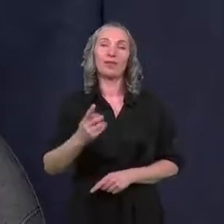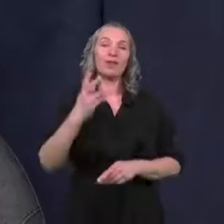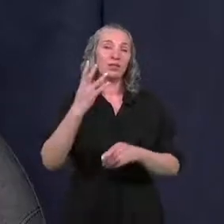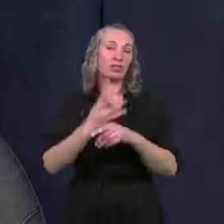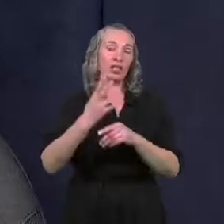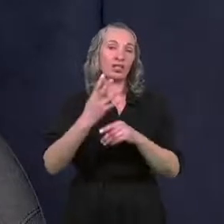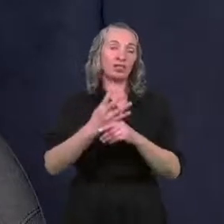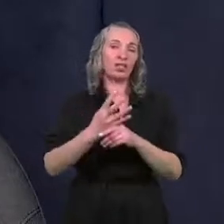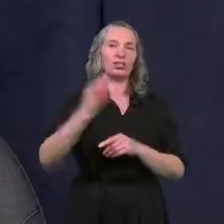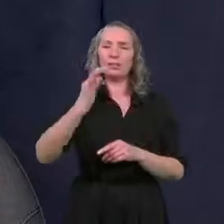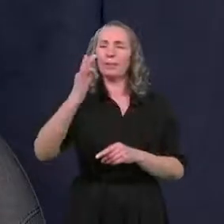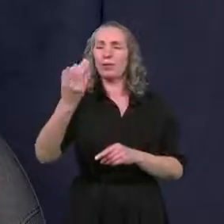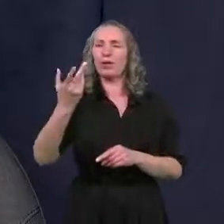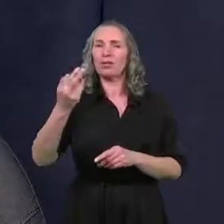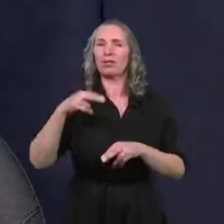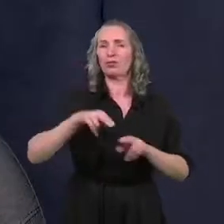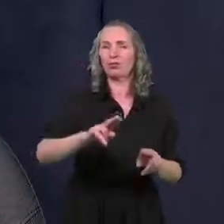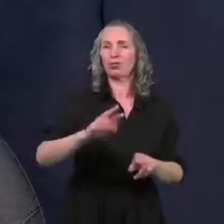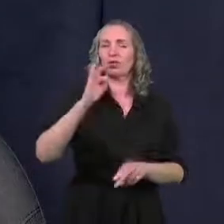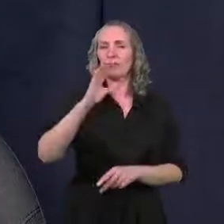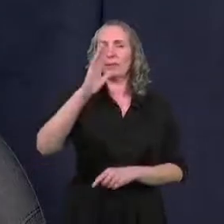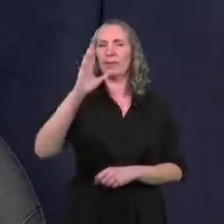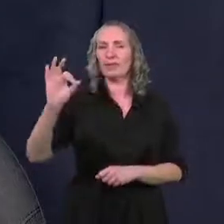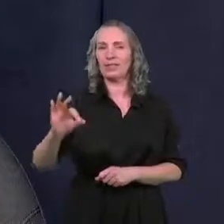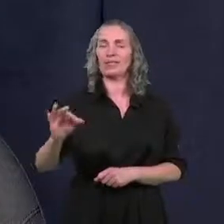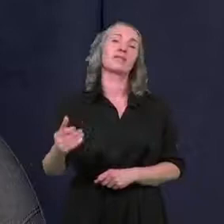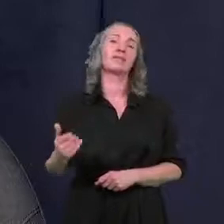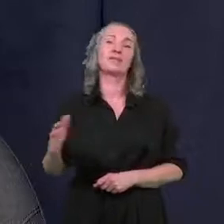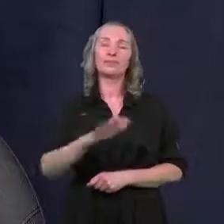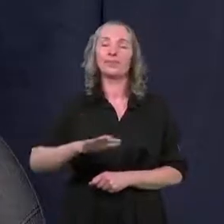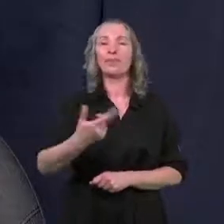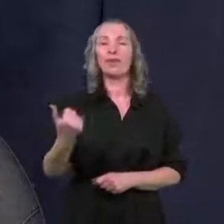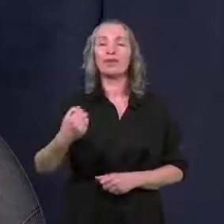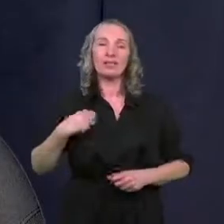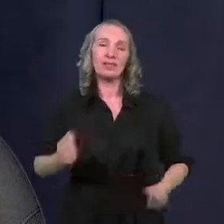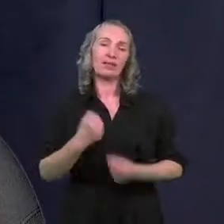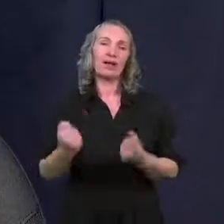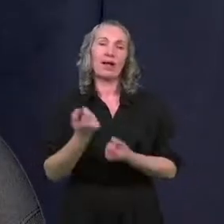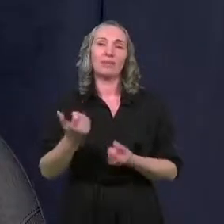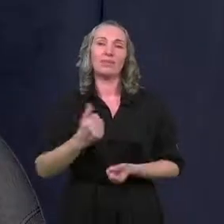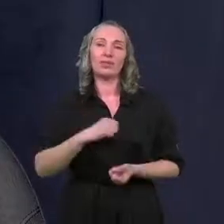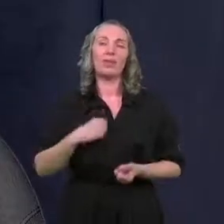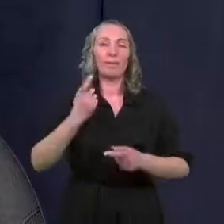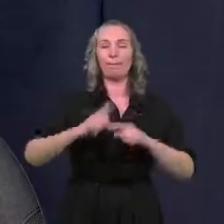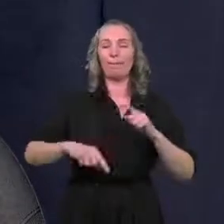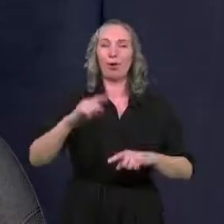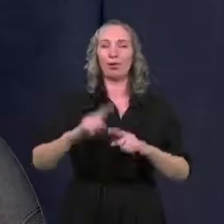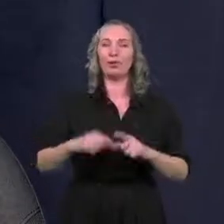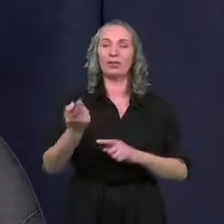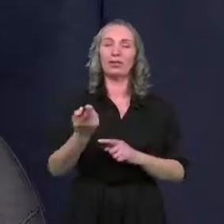czterdziestokilkuprocentowy udział w Towarzystwie Budownictwa Społecznego staramy się tą politykę